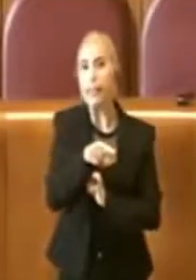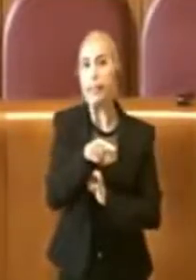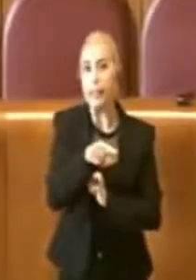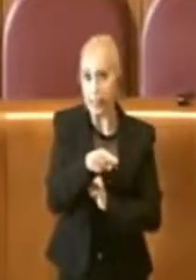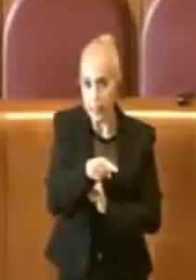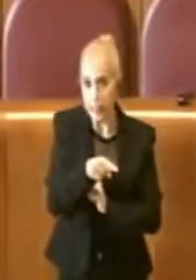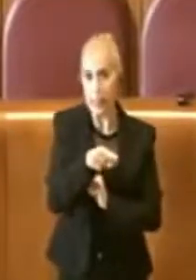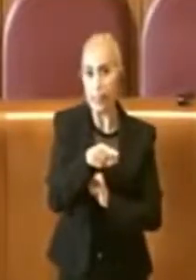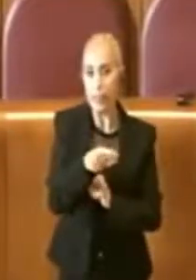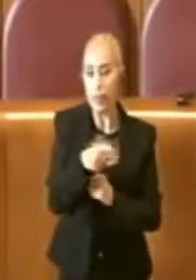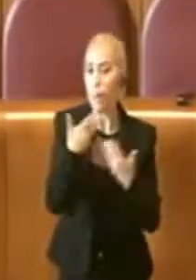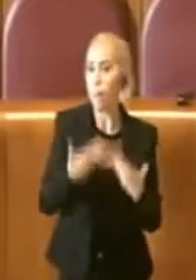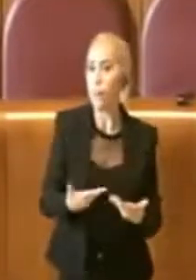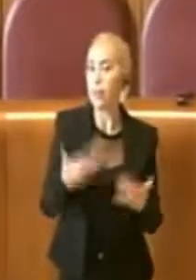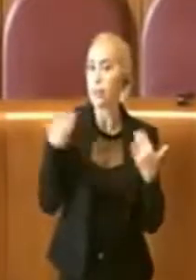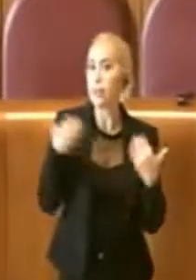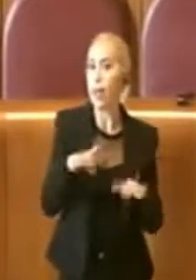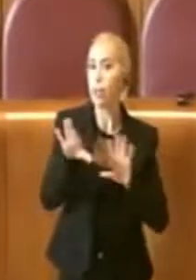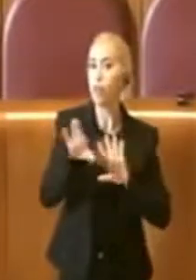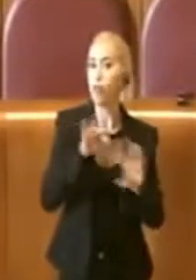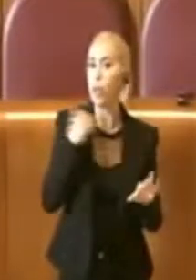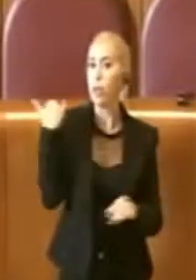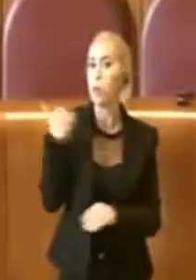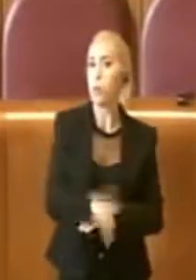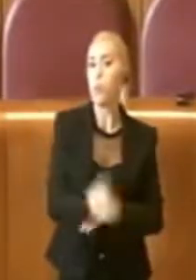Sono pesate molto quelle scelte.